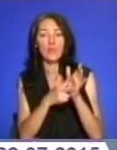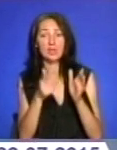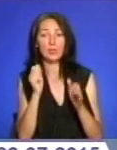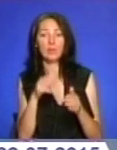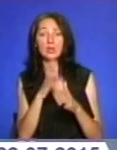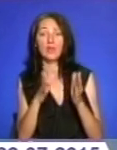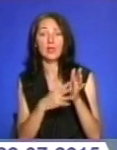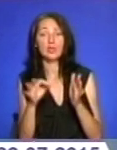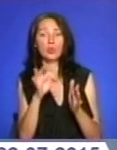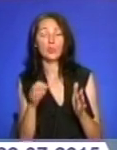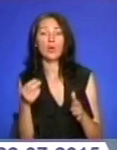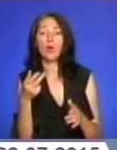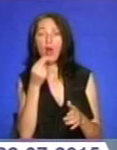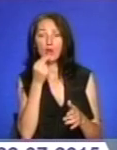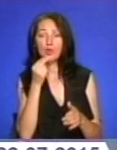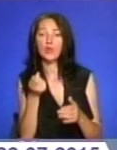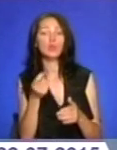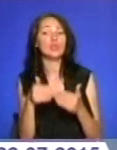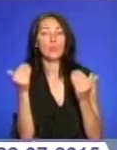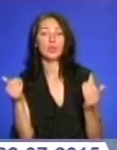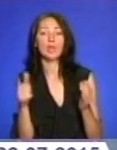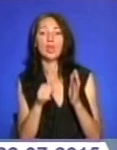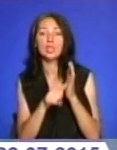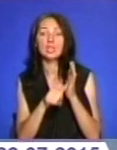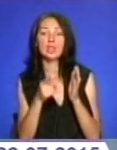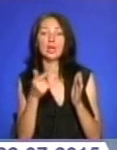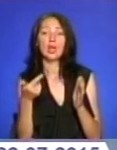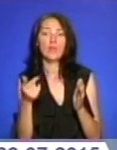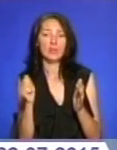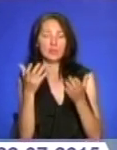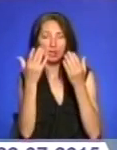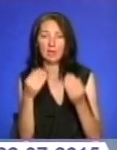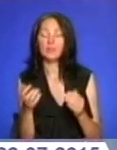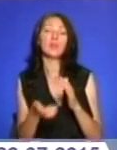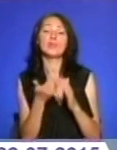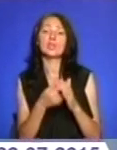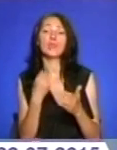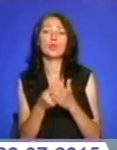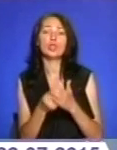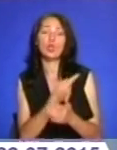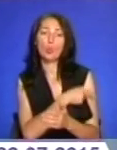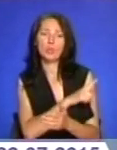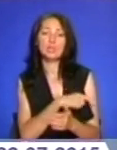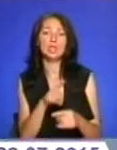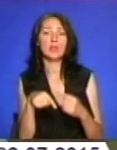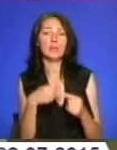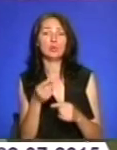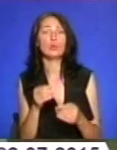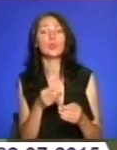гривень, на харчування – трохи більше 6 гривень на день. Про дефіцит бюджету медицини – у наступному сюжеті.